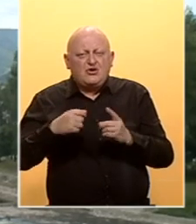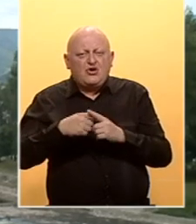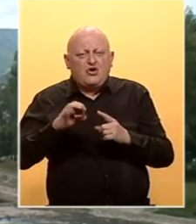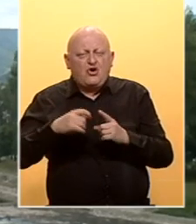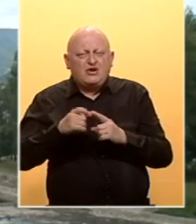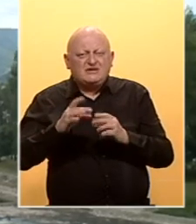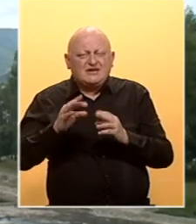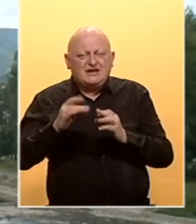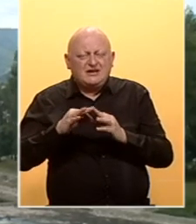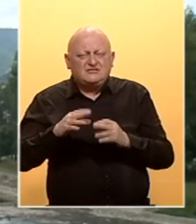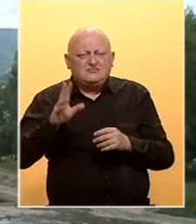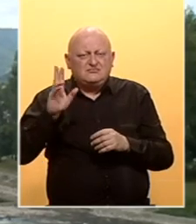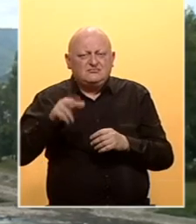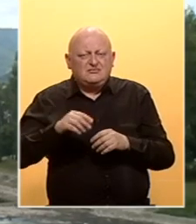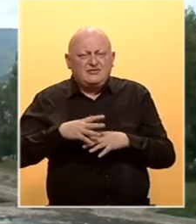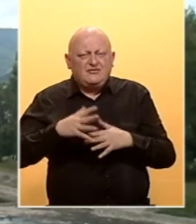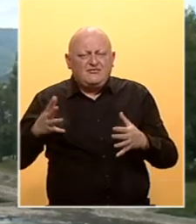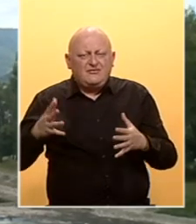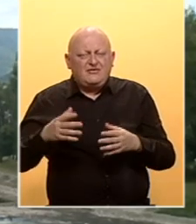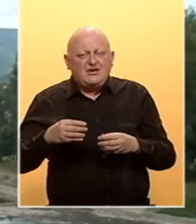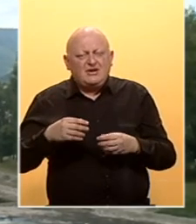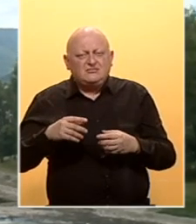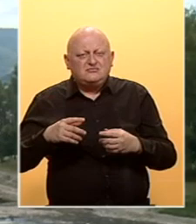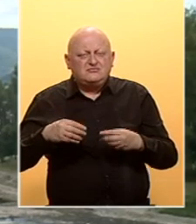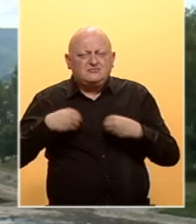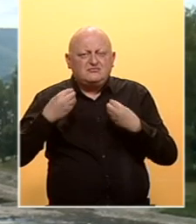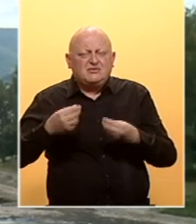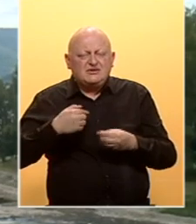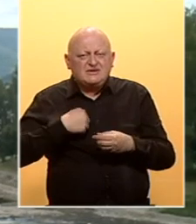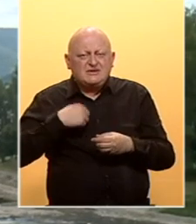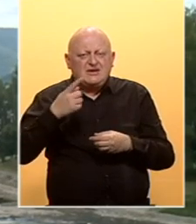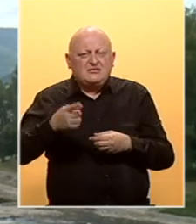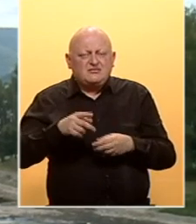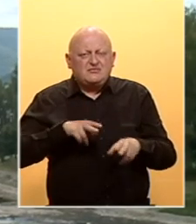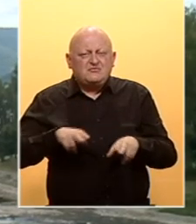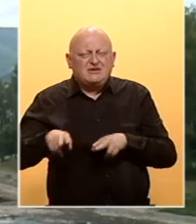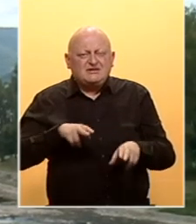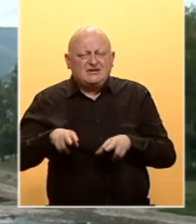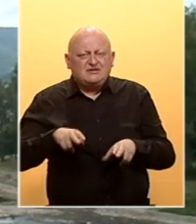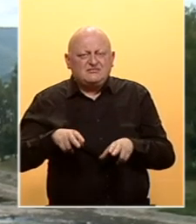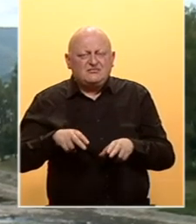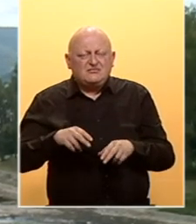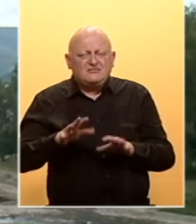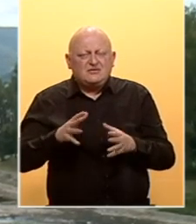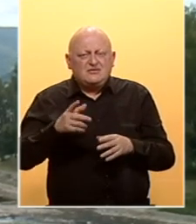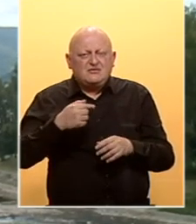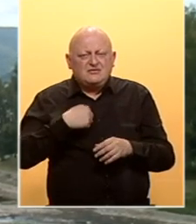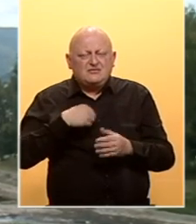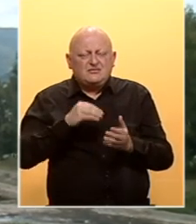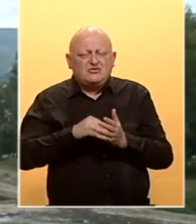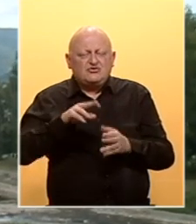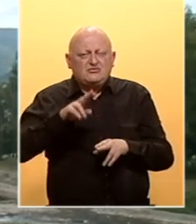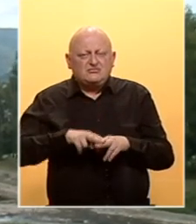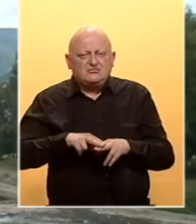o kojem još uvijek se vodi velika polemika i sa nama i sa ministarstvom, tako da nama još